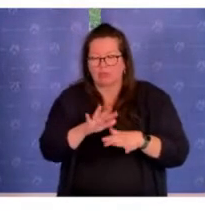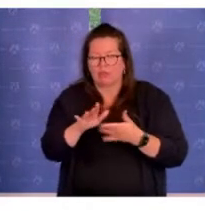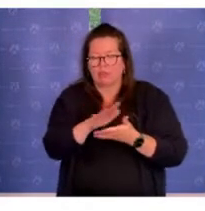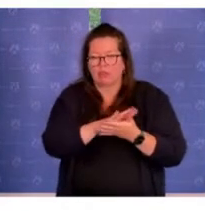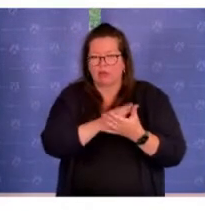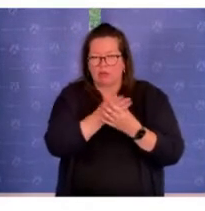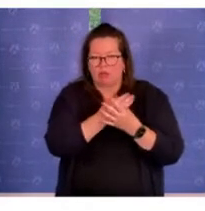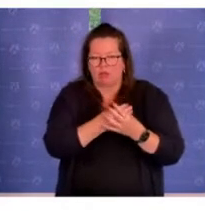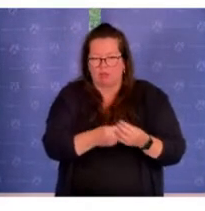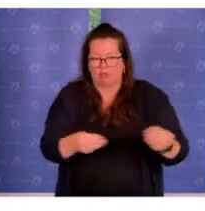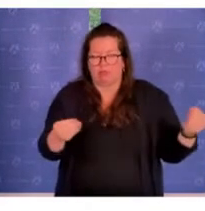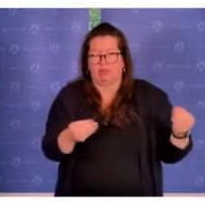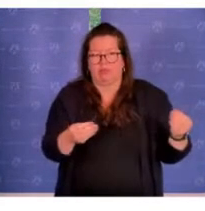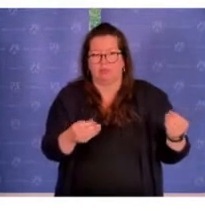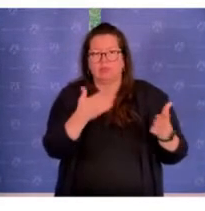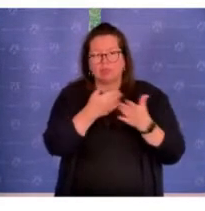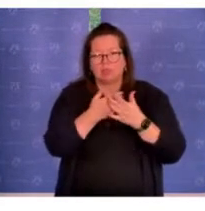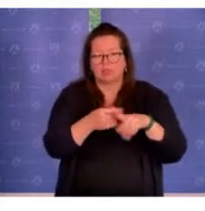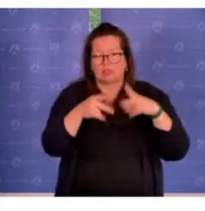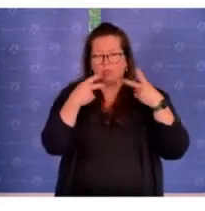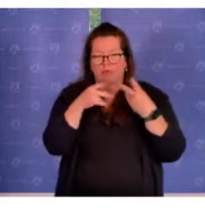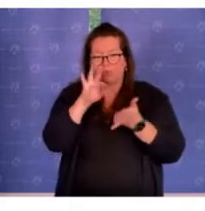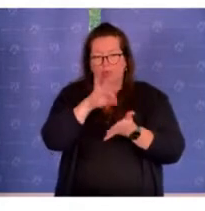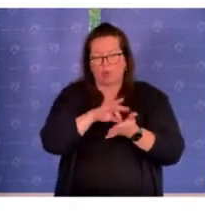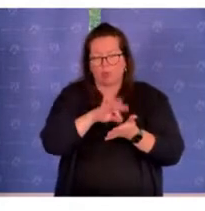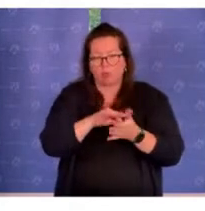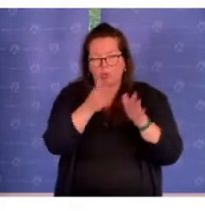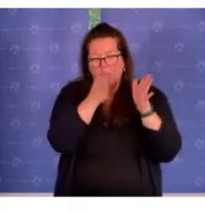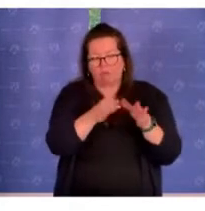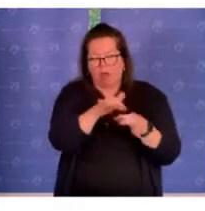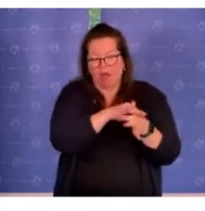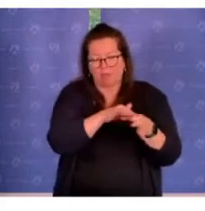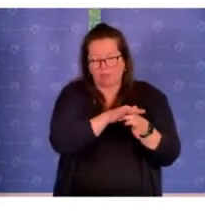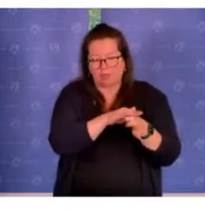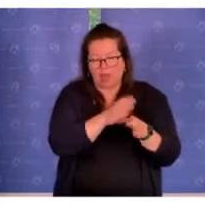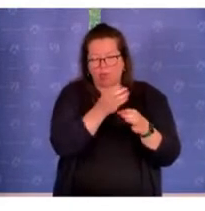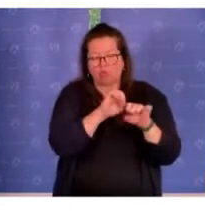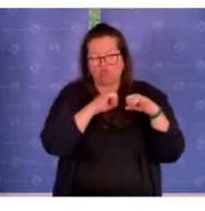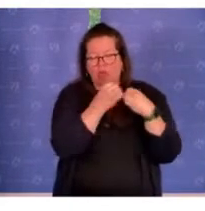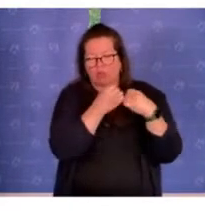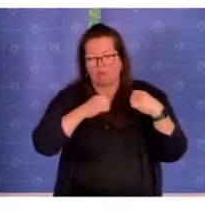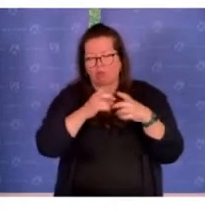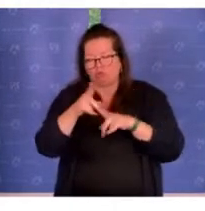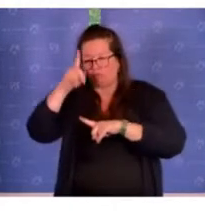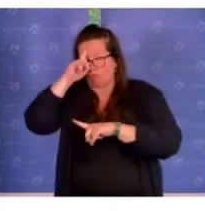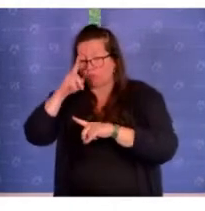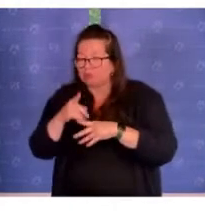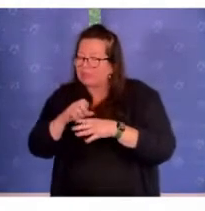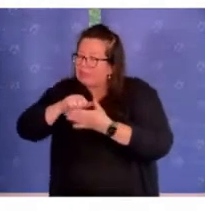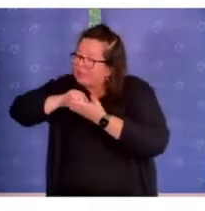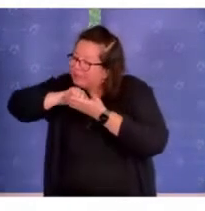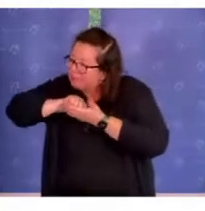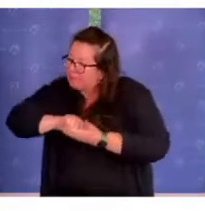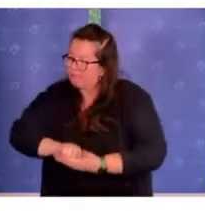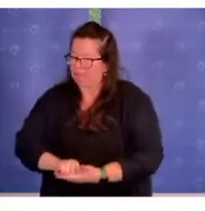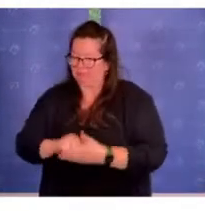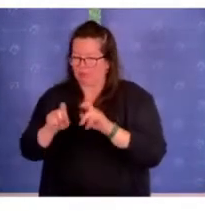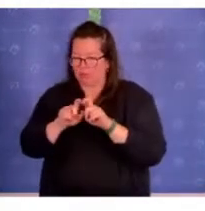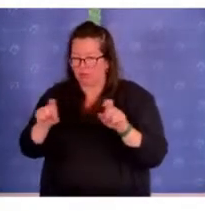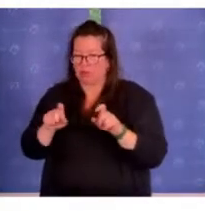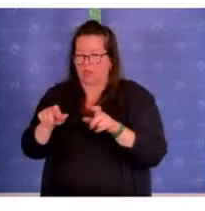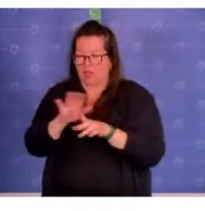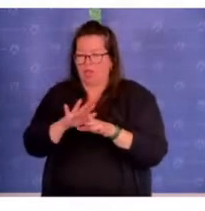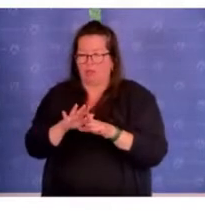Und insofern ist auch das ein sehr zentraler Punkt, dass die Fachabteilungen bei Staatsanwaltschaft und Polizei ausdrücklich auch mit diesem Themenfeld